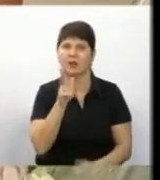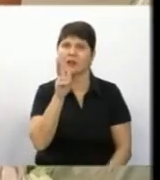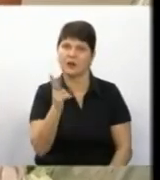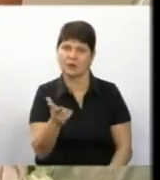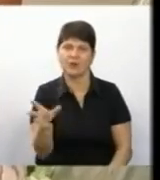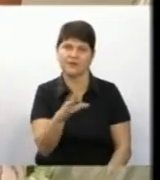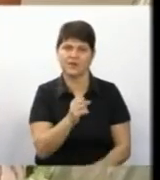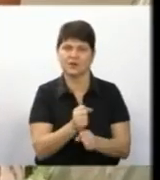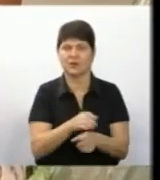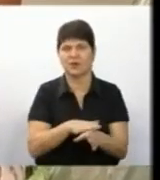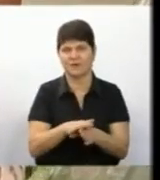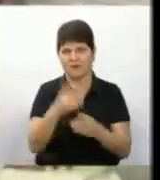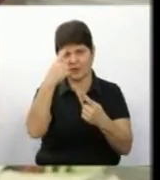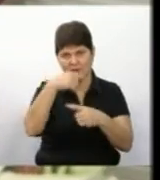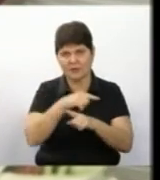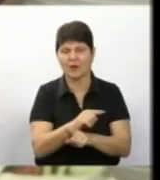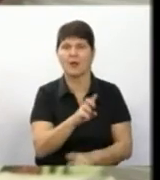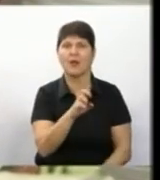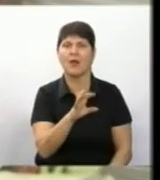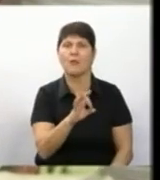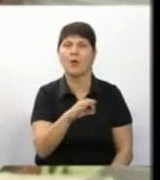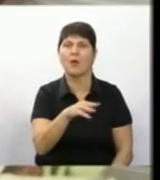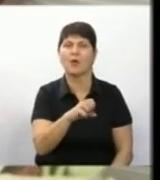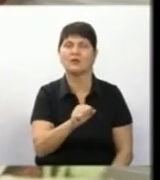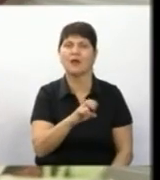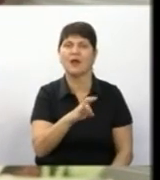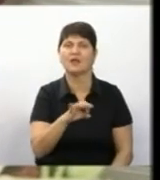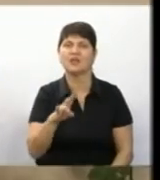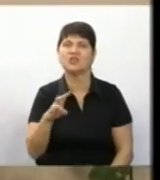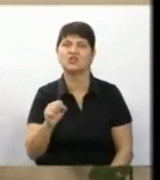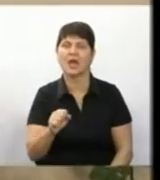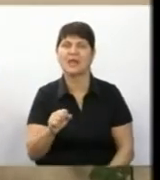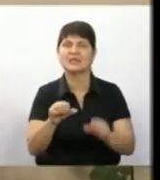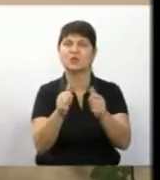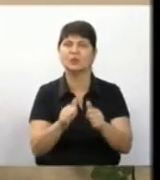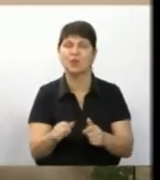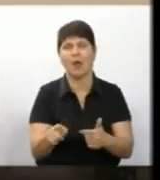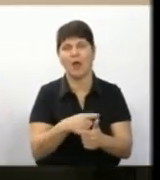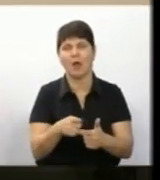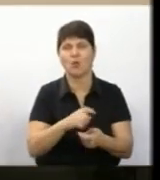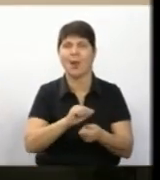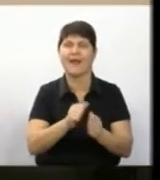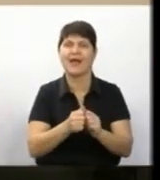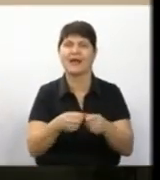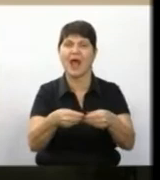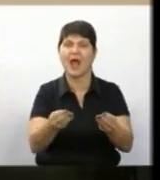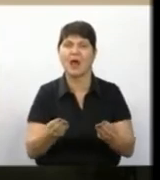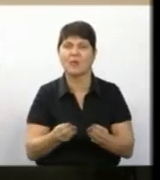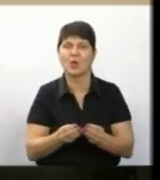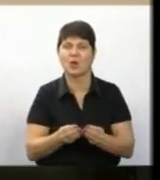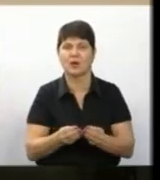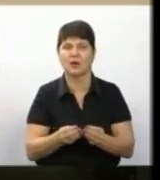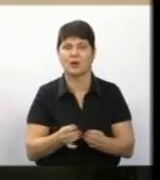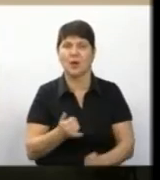Всі роботи виконані у техніці ботанічної скульптури або керамофлористики, каже Костюк. В нашій країні такого